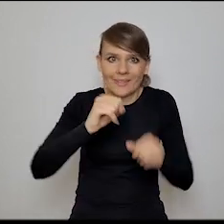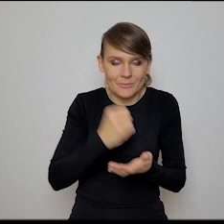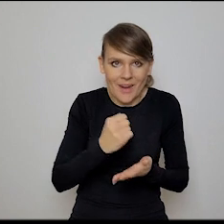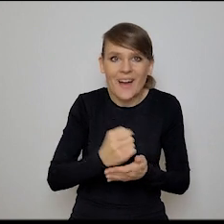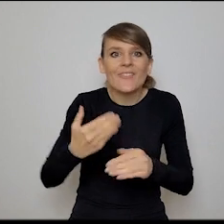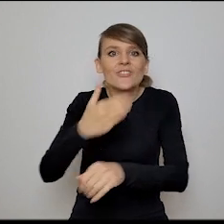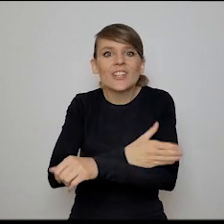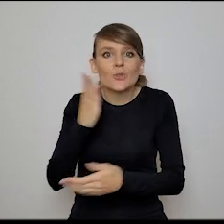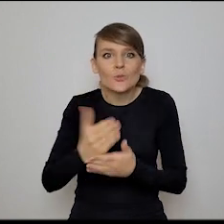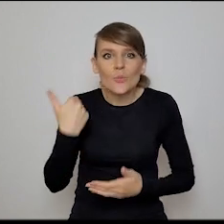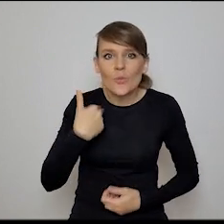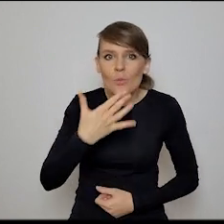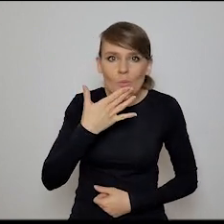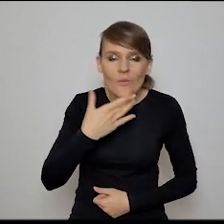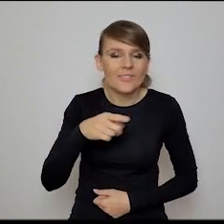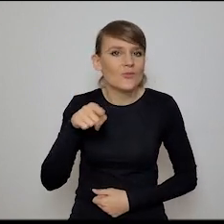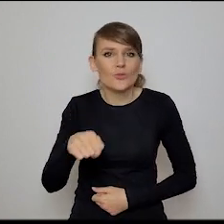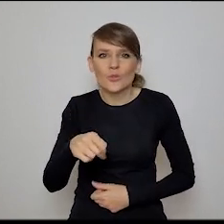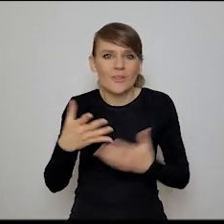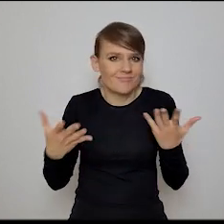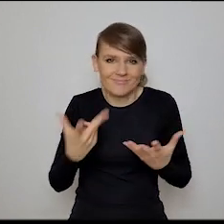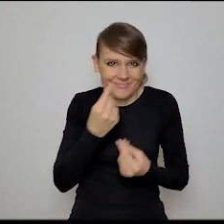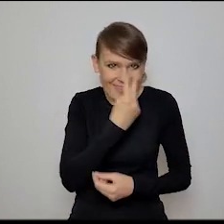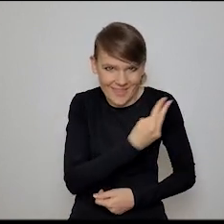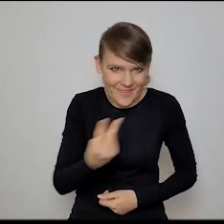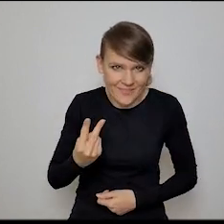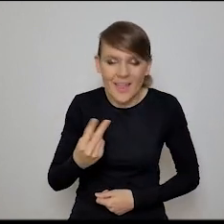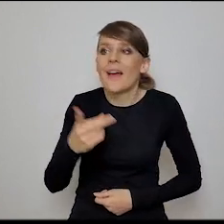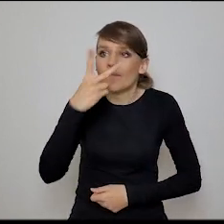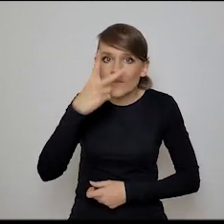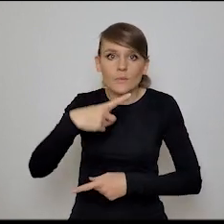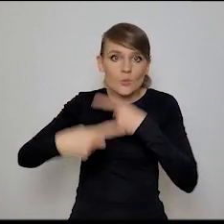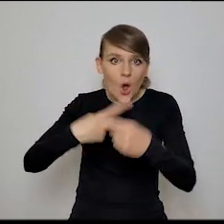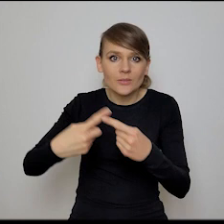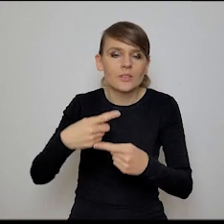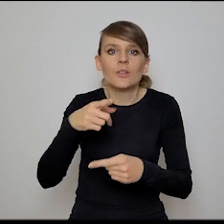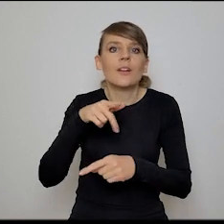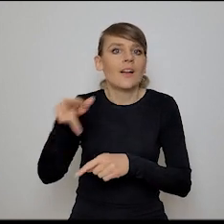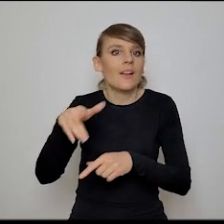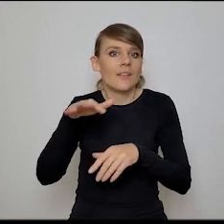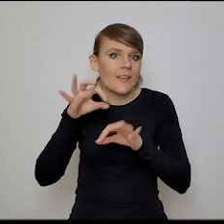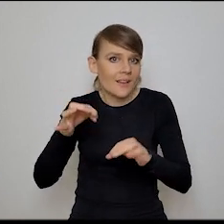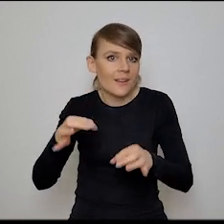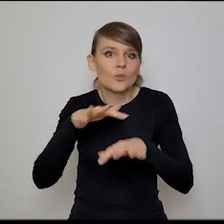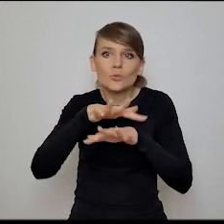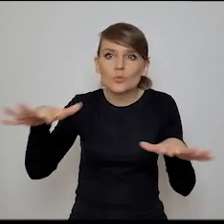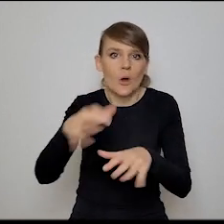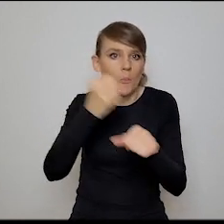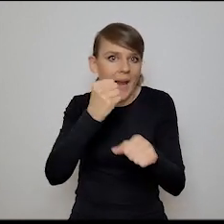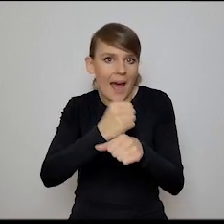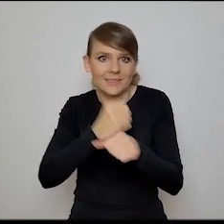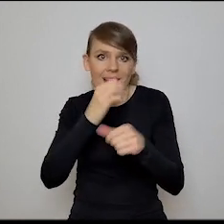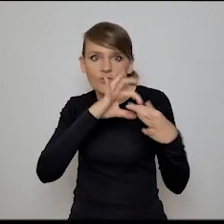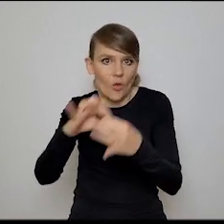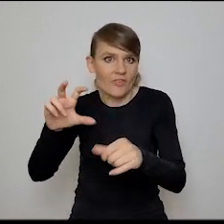wcześniej, nie jest to zbyt widoczne. To znaczy widoczny jest proces, że jest bardzo duża podaż nowych prac w związku z technologią. One się